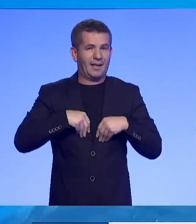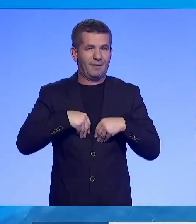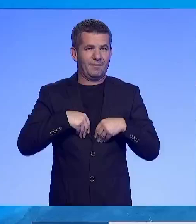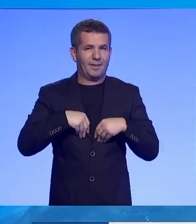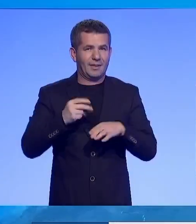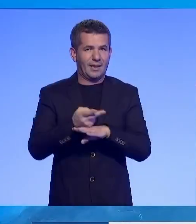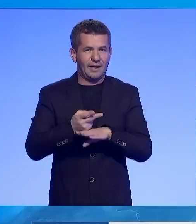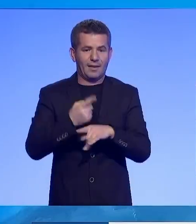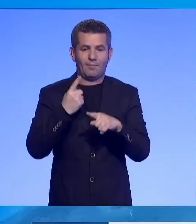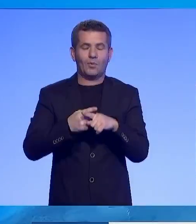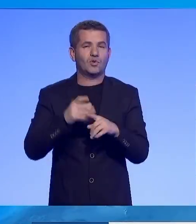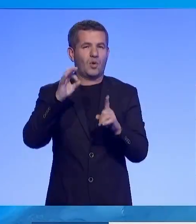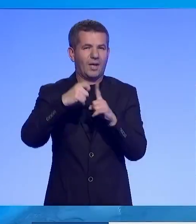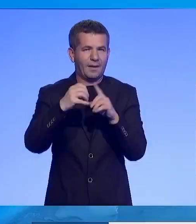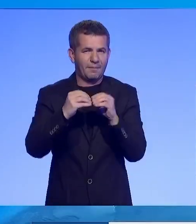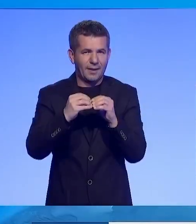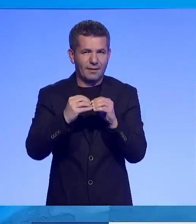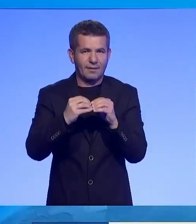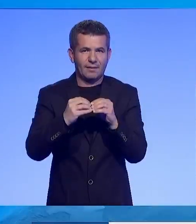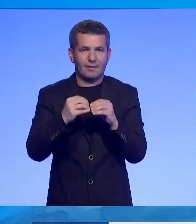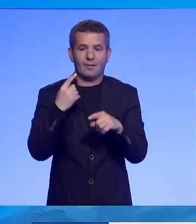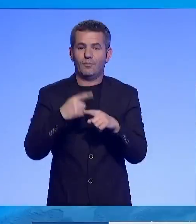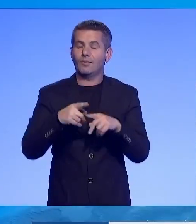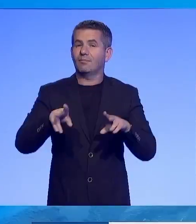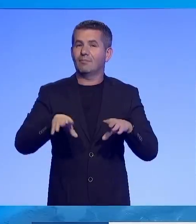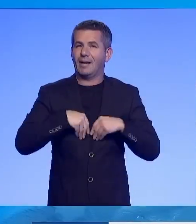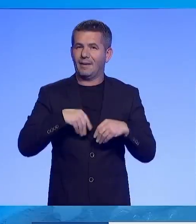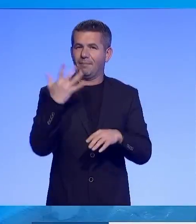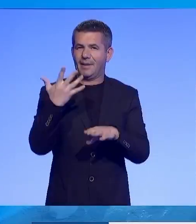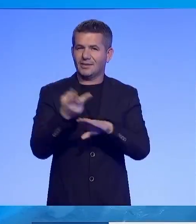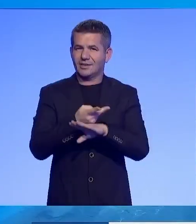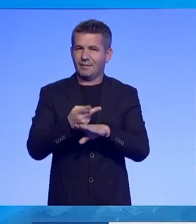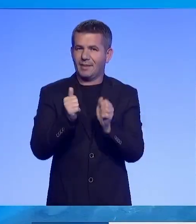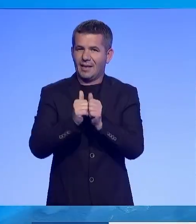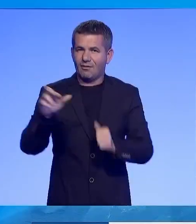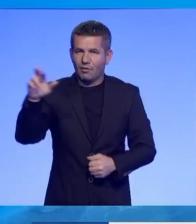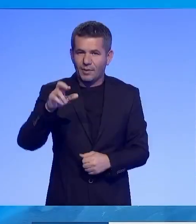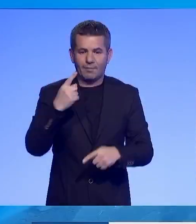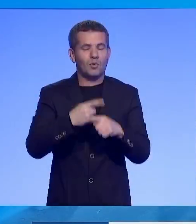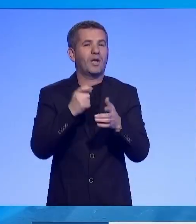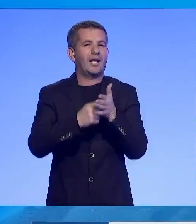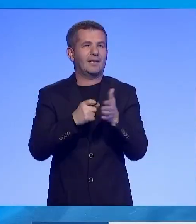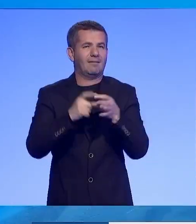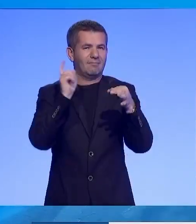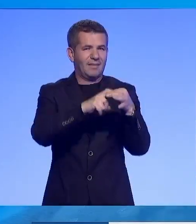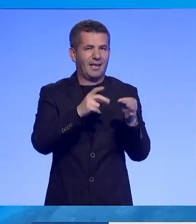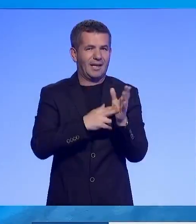ulse në OKB, njohja nga 5 vend dhe bëjes dhe antarësimin e NATO